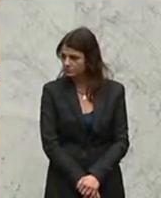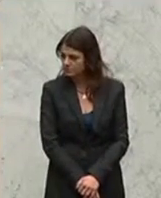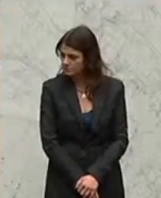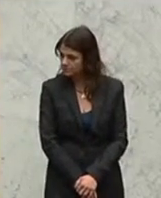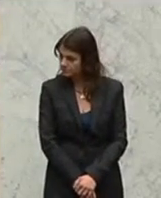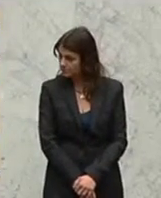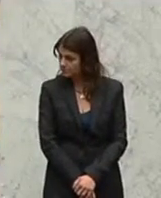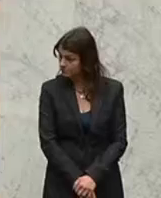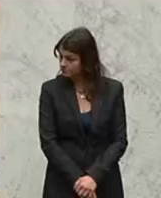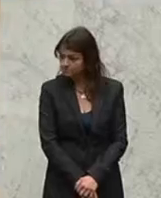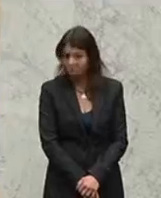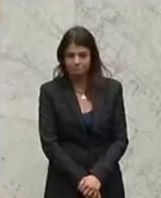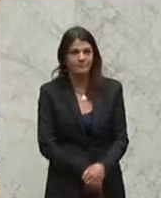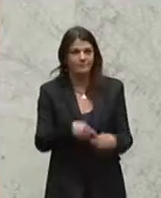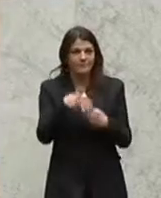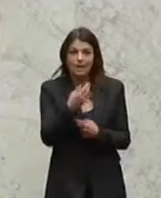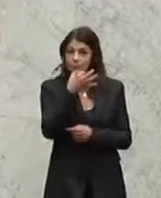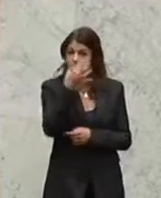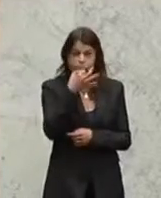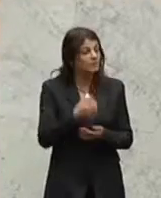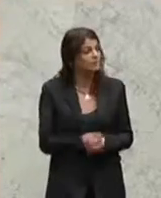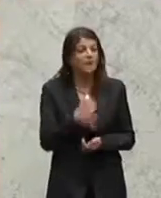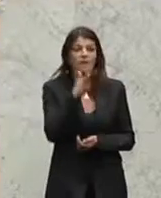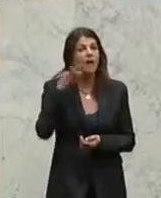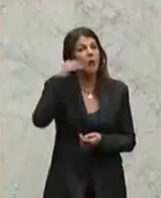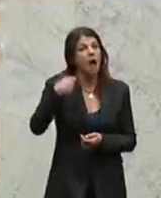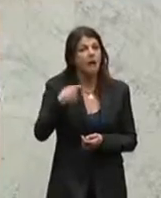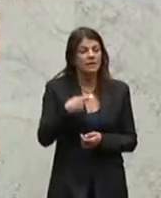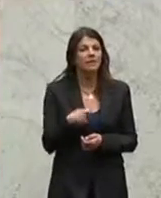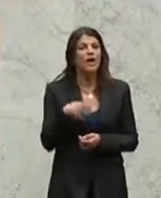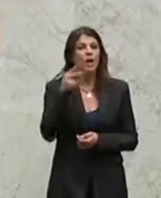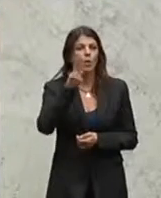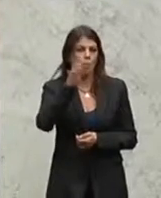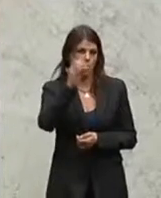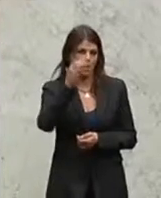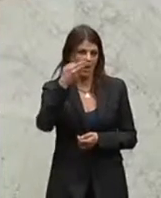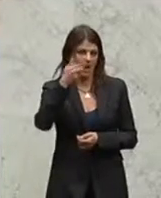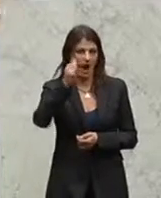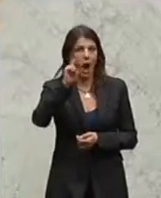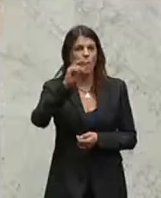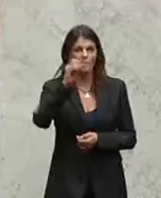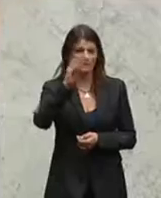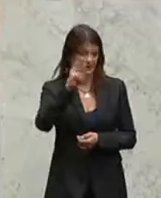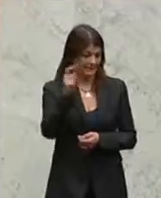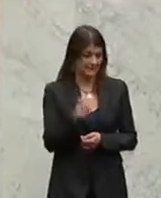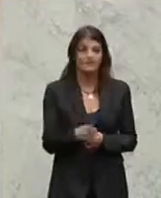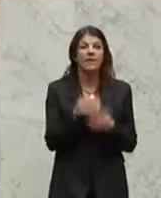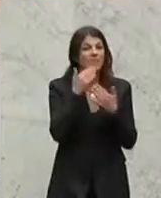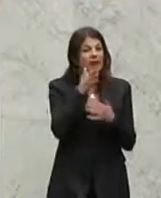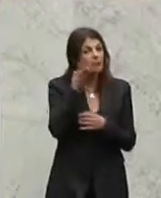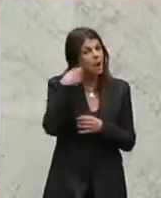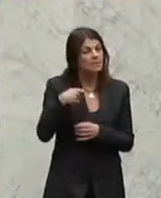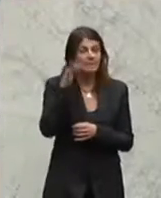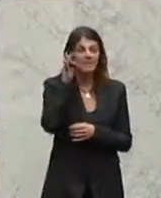Der Familienlastenausgleichsfonds sei das wichtigste Instrument der Familienpolitik, hebt Judith Schwentner von den Grünen hervor. Nun würden Millionen aus dem Fonds abgezogen, um die